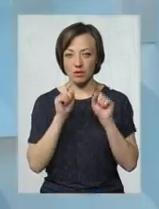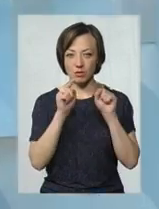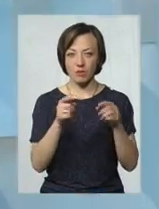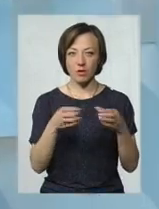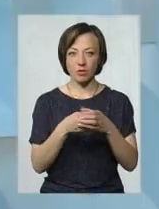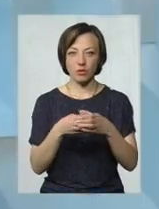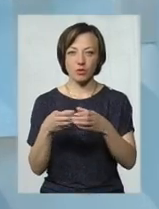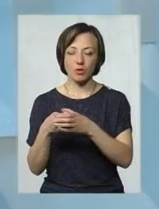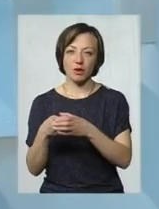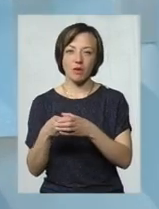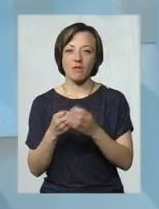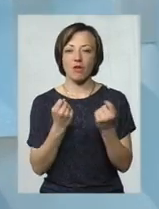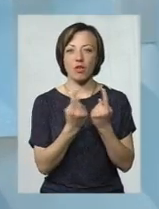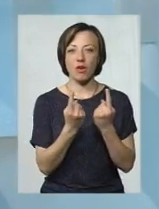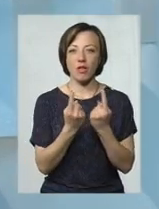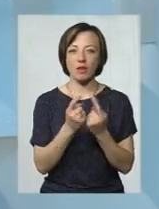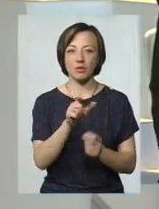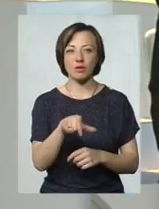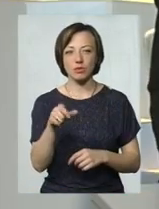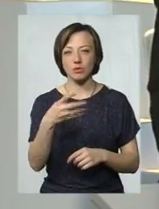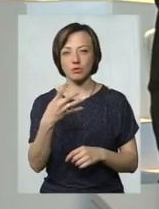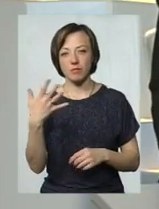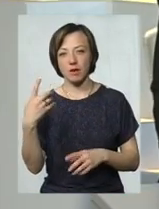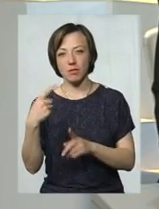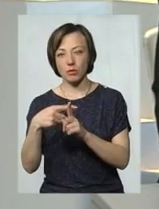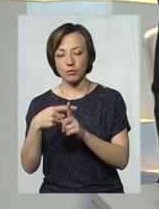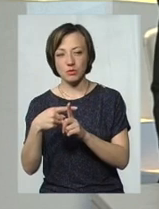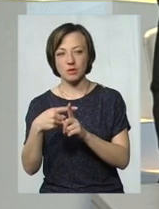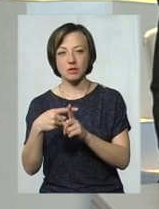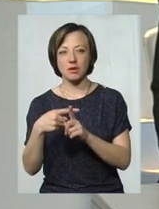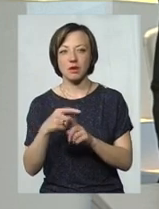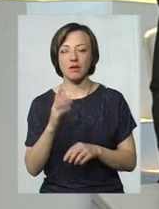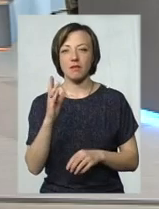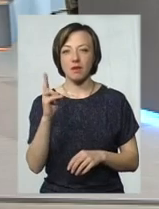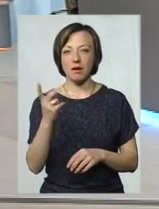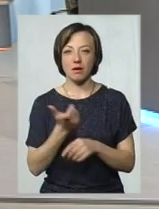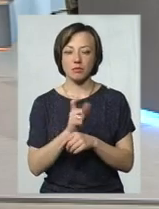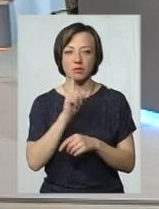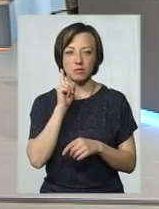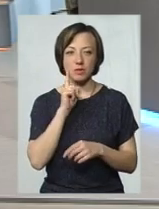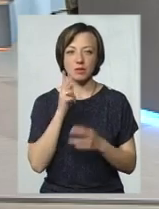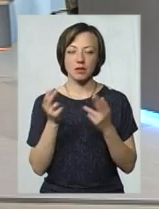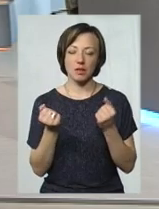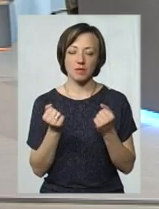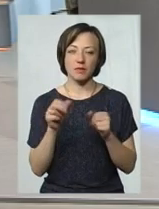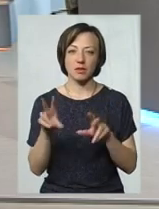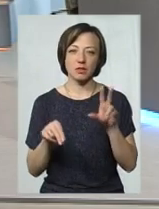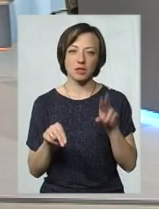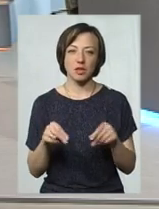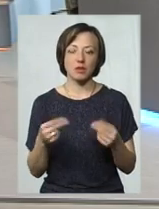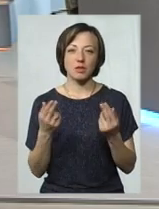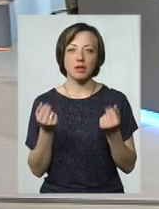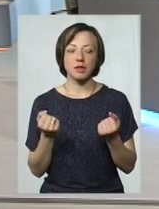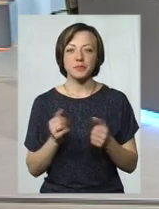завжди знали, що в Однокласниках люди там 45+, ВК, це більше. Вважаю, що так, вважаю, що так. Ну, і